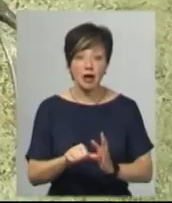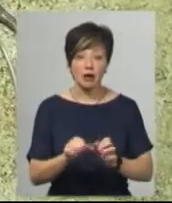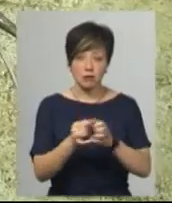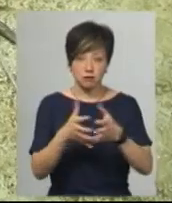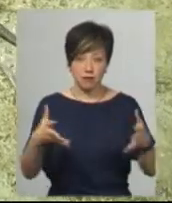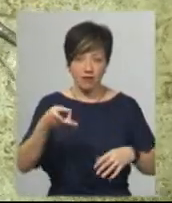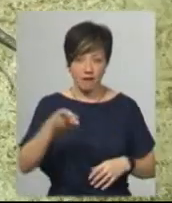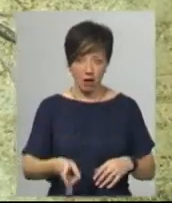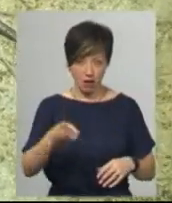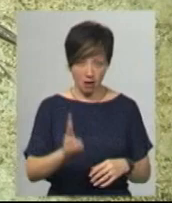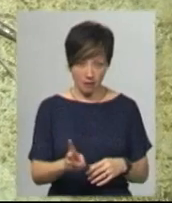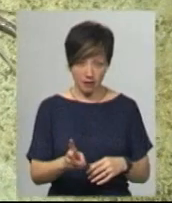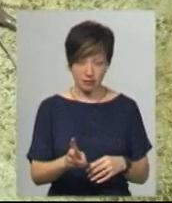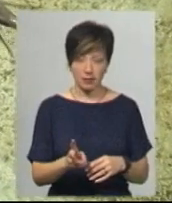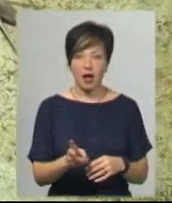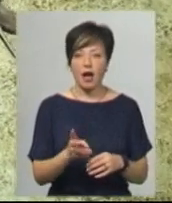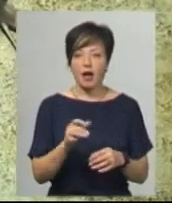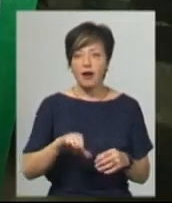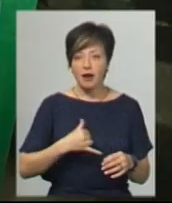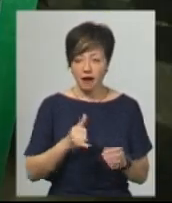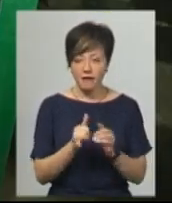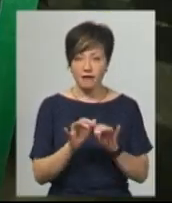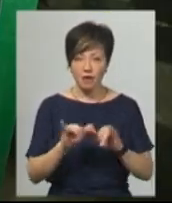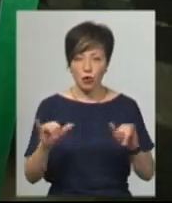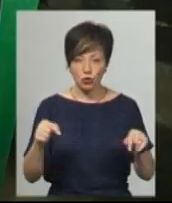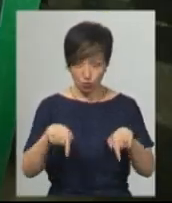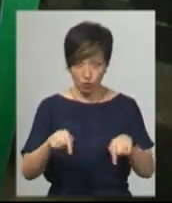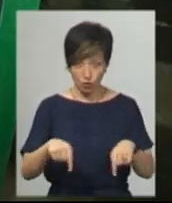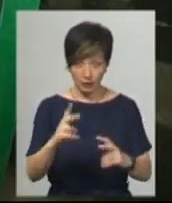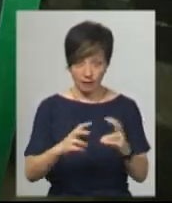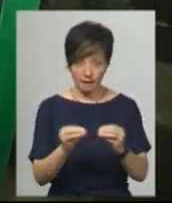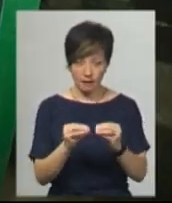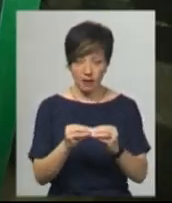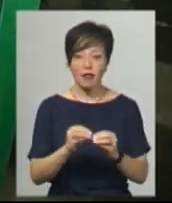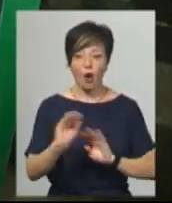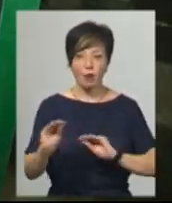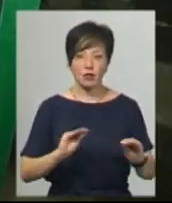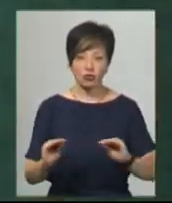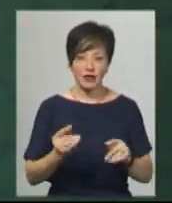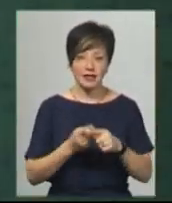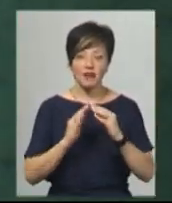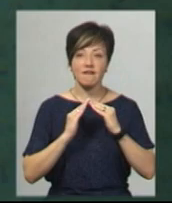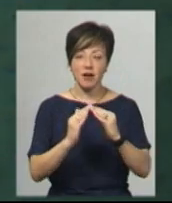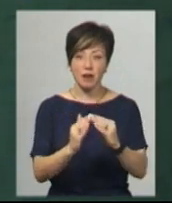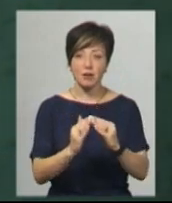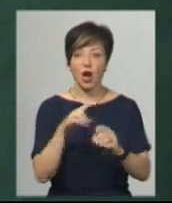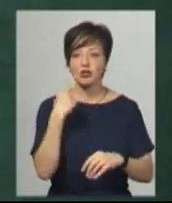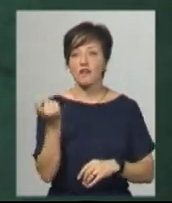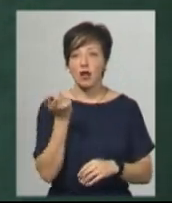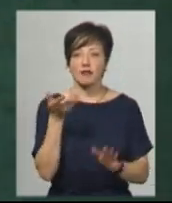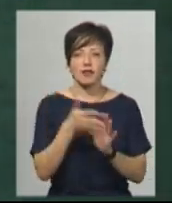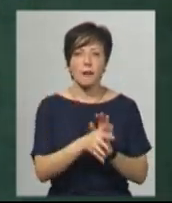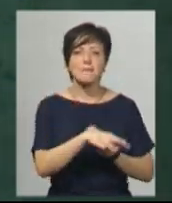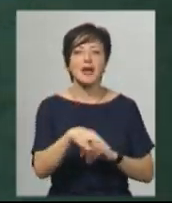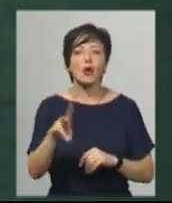виростають до двох кілограмів із малька. Його зі криви розчують інкубаторі цього ж підприємства. На облаштування акваферми, каже власник Василь Кравчук, витрачені